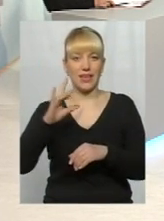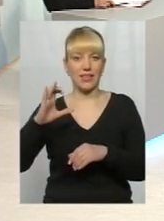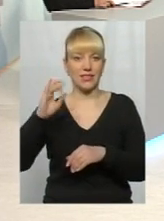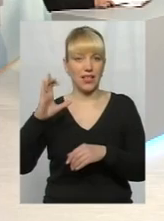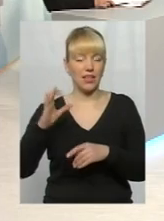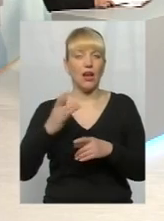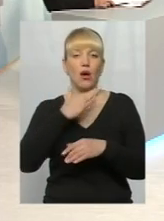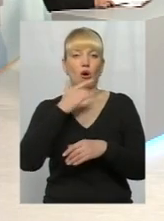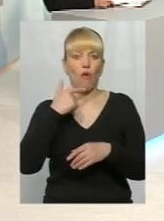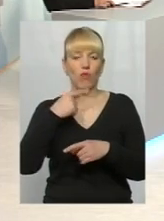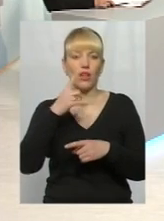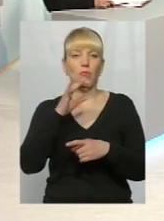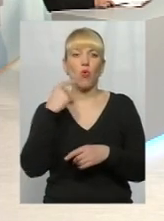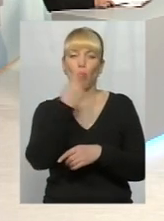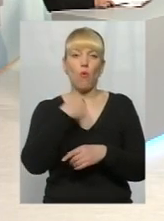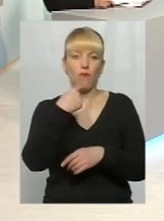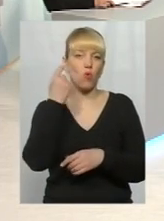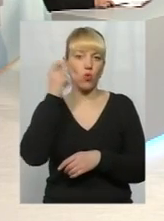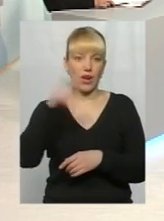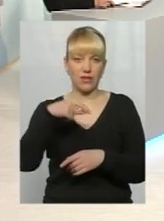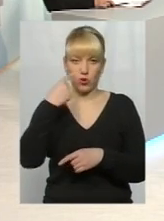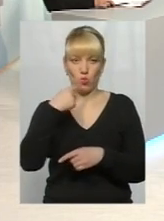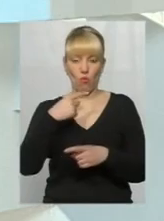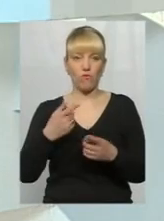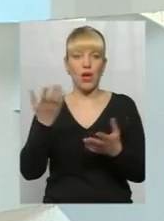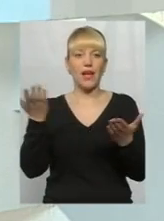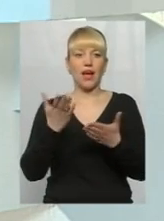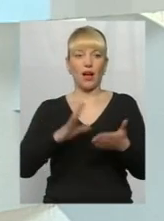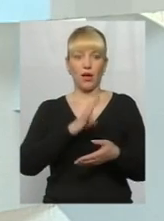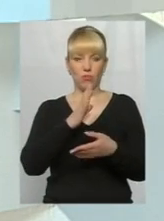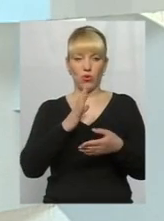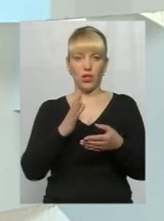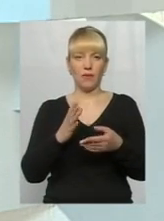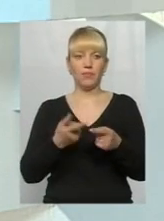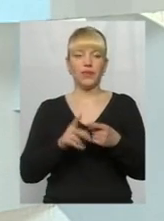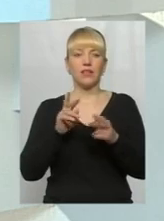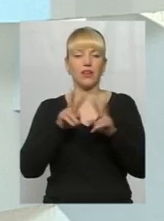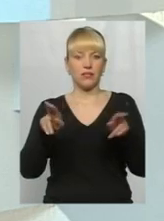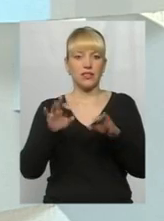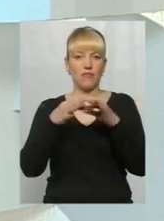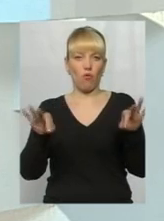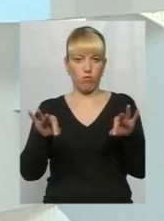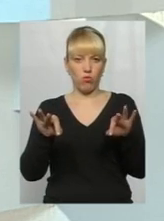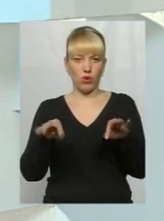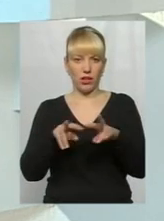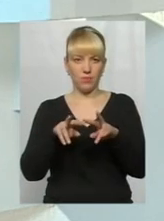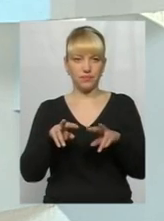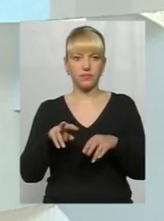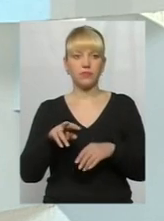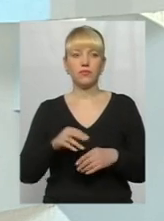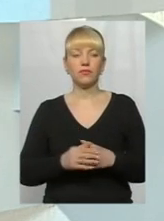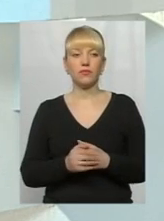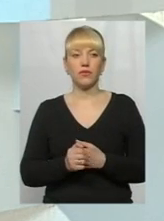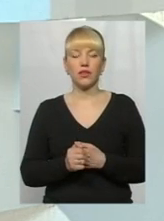про мову, українську мову, яка була, власне кажучи, то тож на свободі в той час, в нашій усякому разі